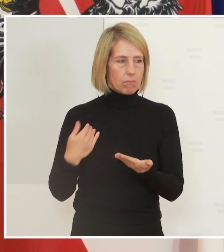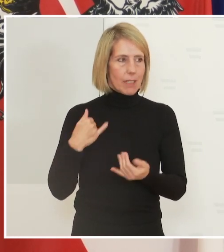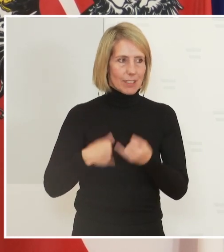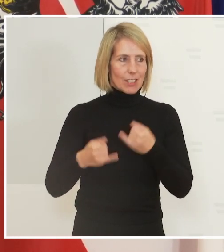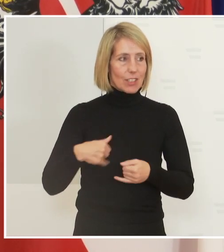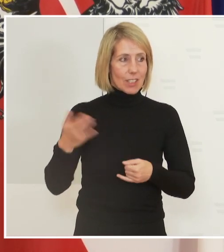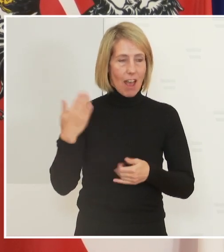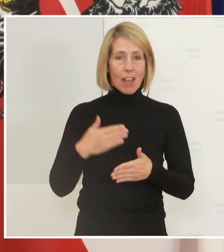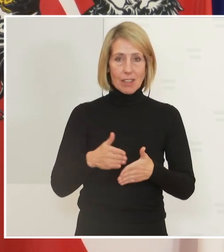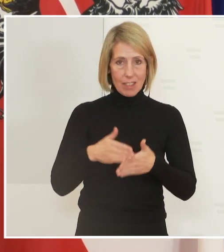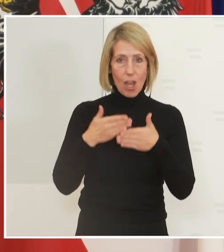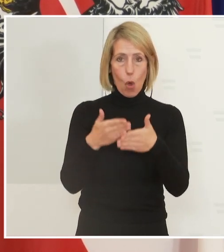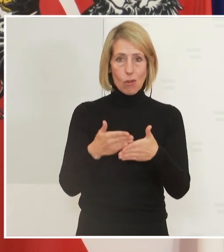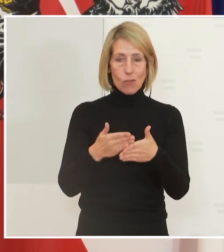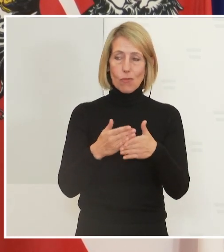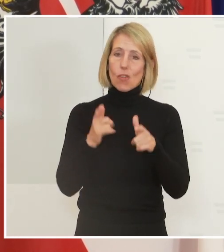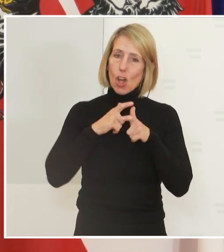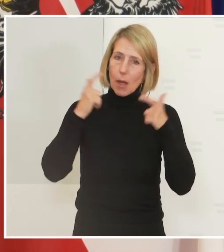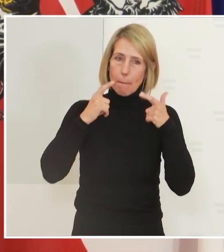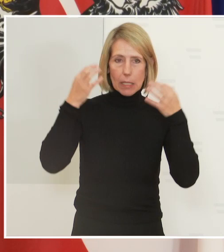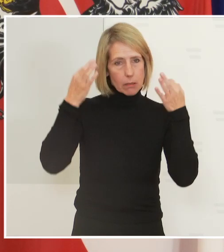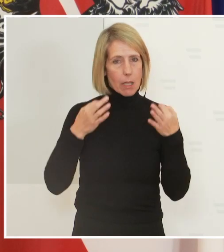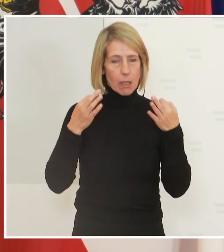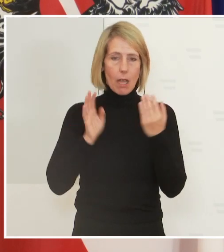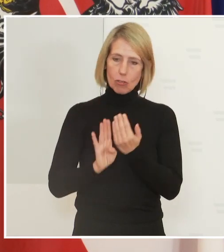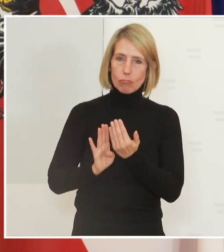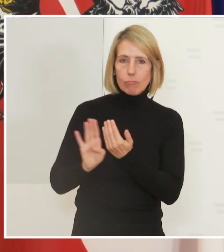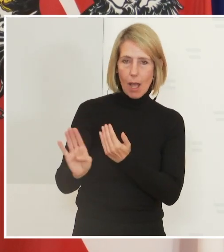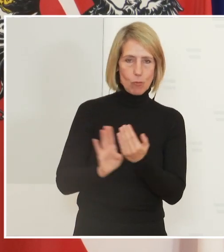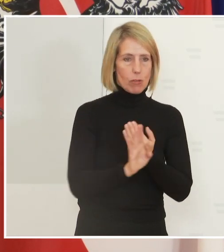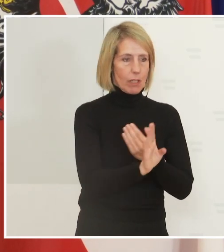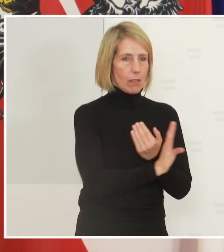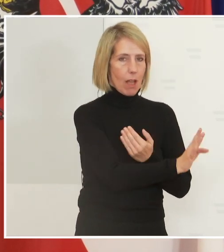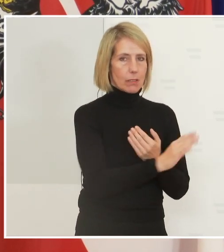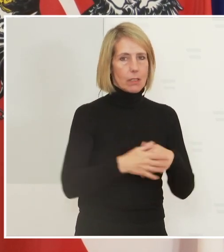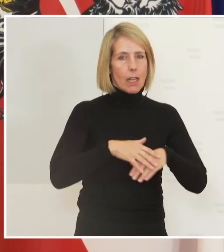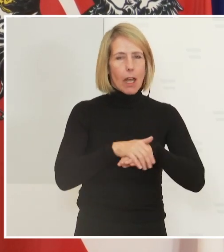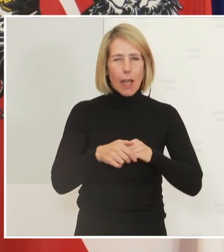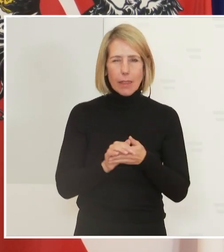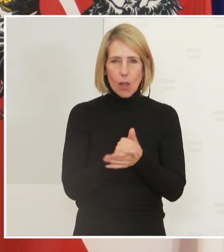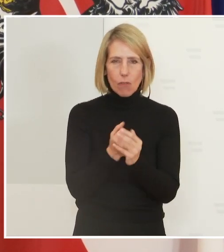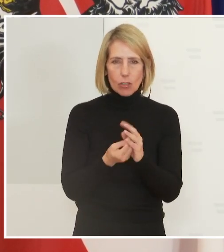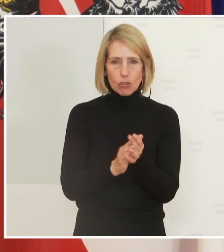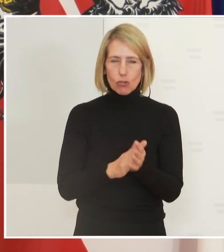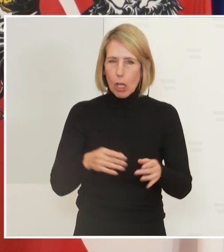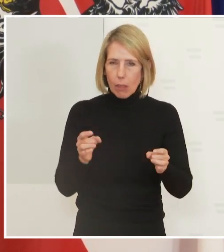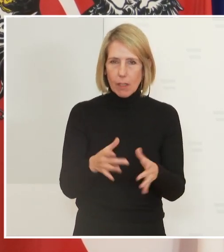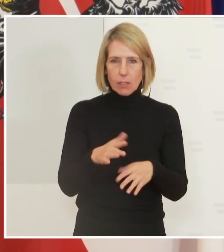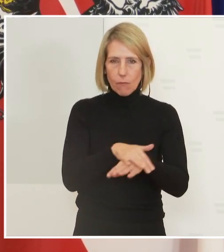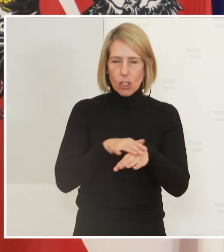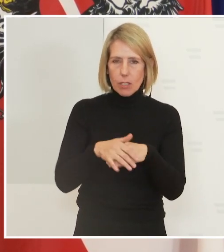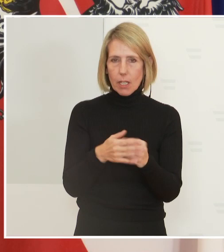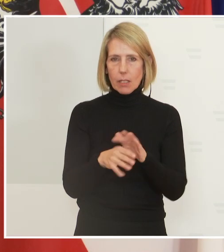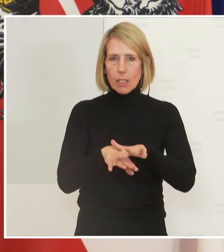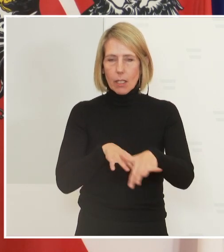geholfen, dass wir Maske tragen, dass wir Abstand halten, dass wir uns die Hände waschen oder desinfizieren. Wir